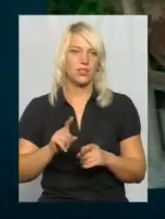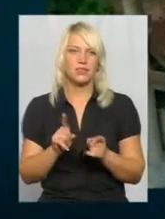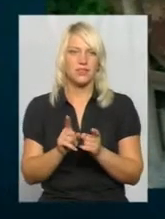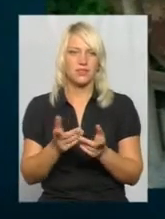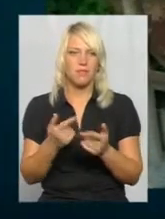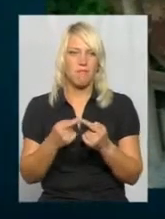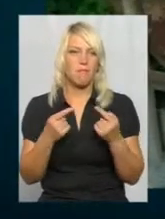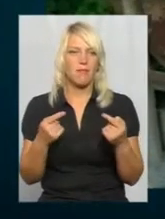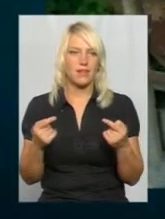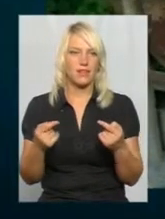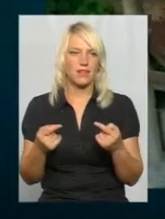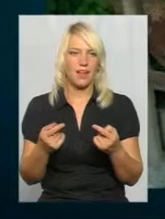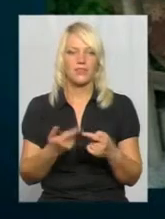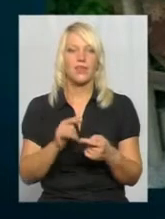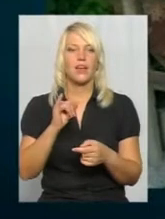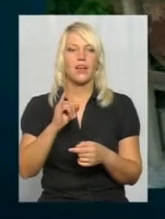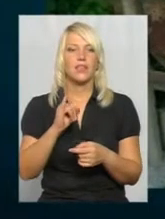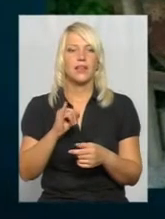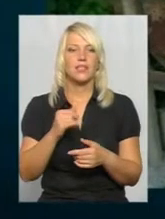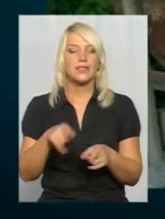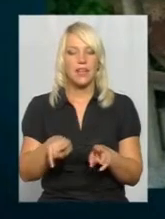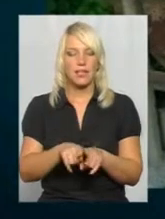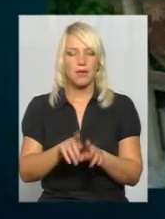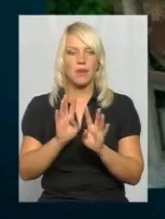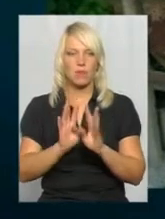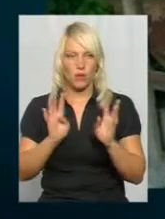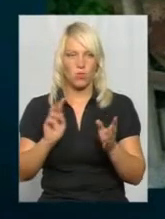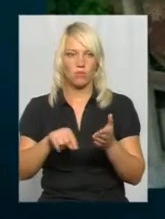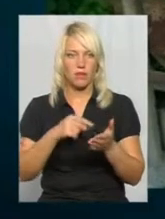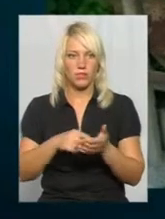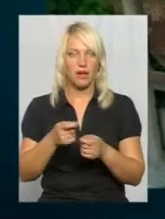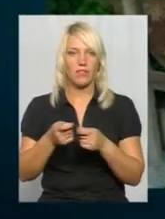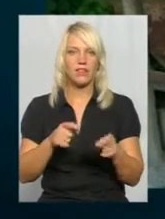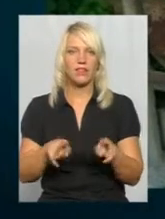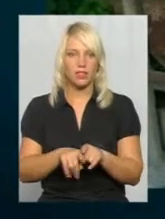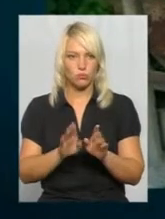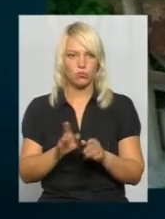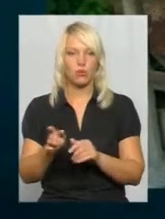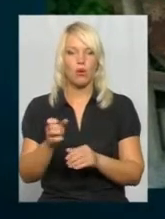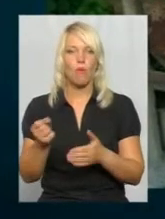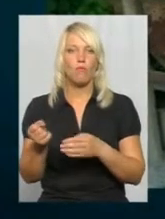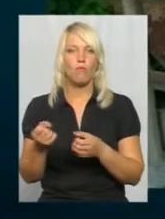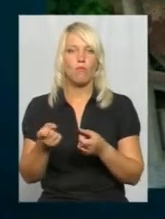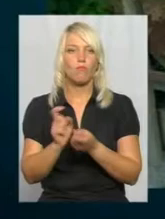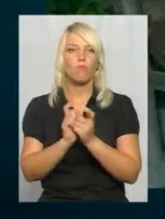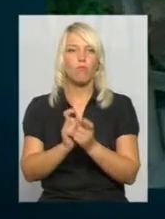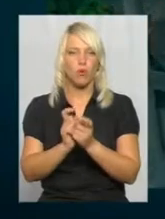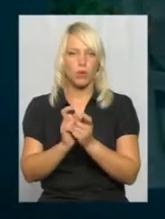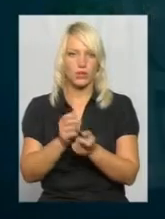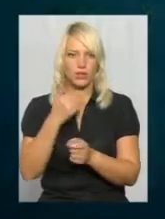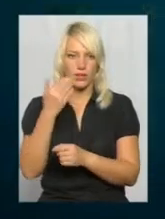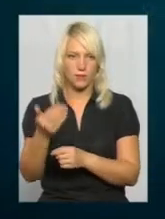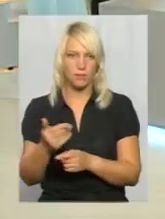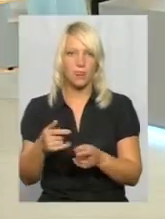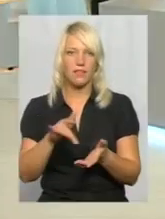матеріалів. З такими парканами міська рада теж буде боротися, адже їх можна навіть деколи у центрі міста побачити.